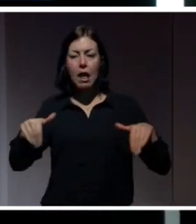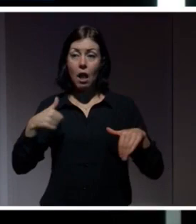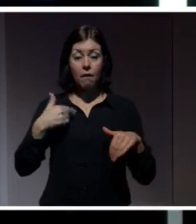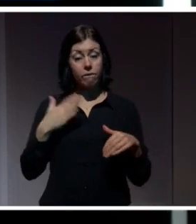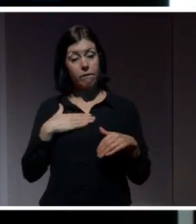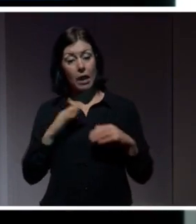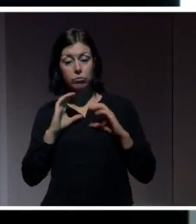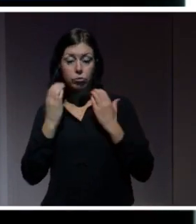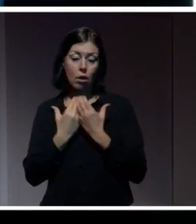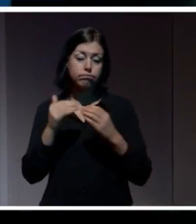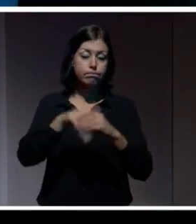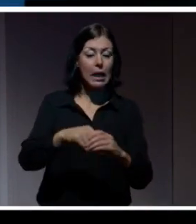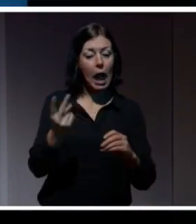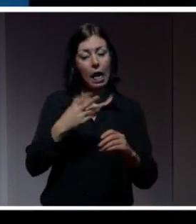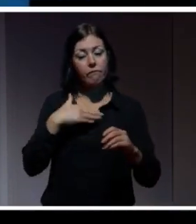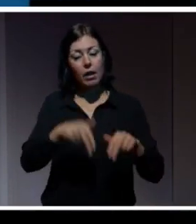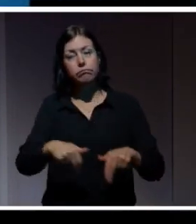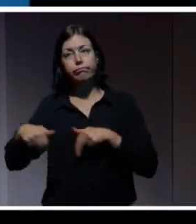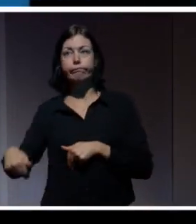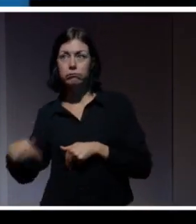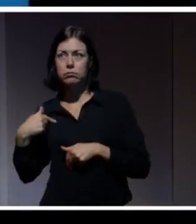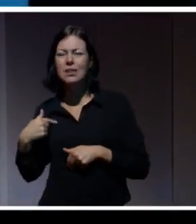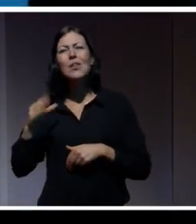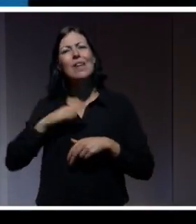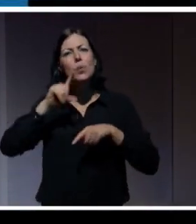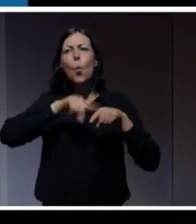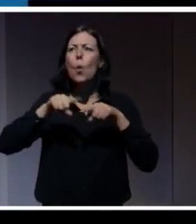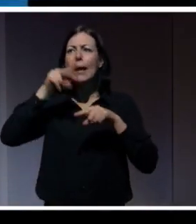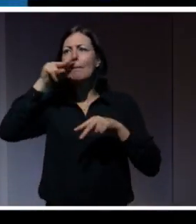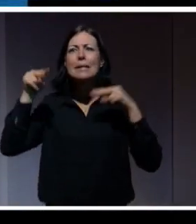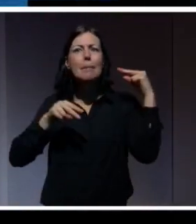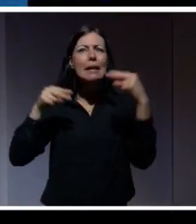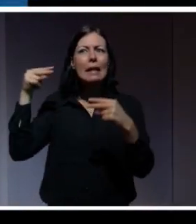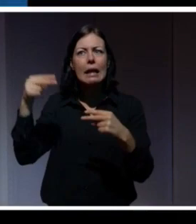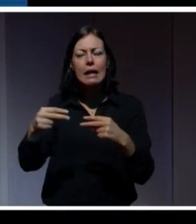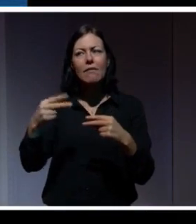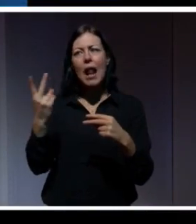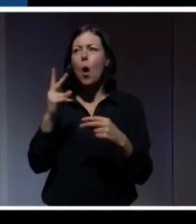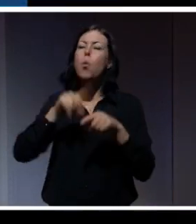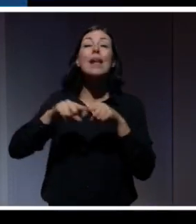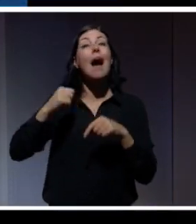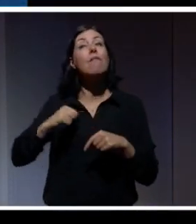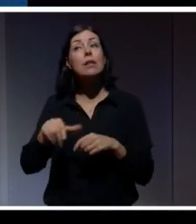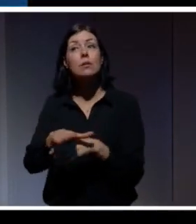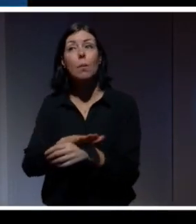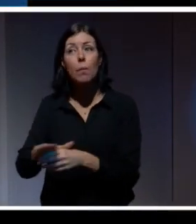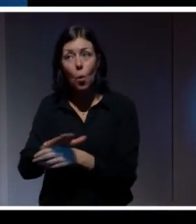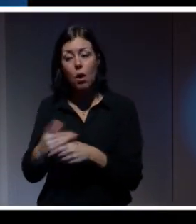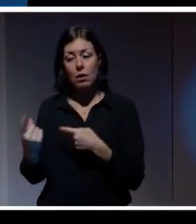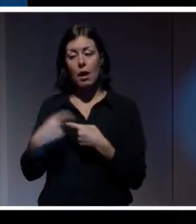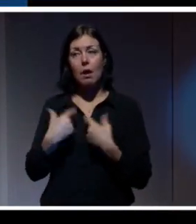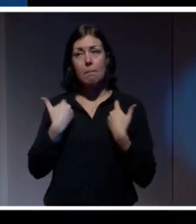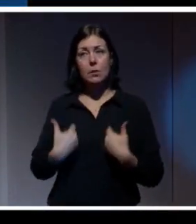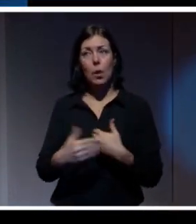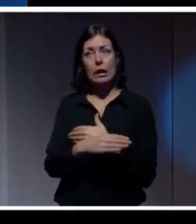människor eller själv. Så att som ni ser så finns det många olika perspektiv eller många olika användningsområden av integritet och